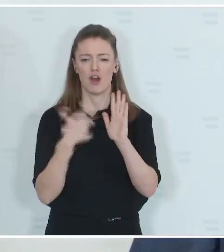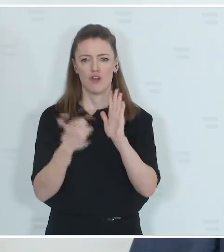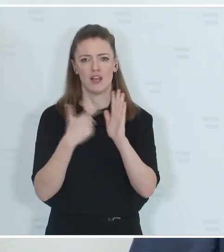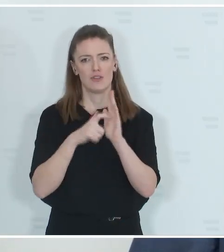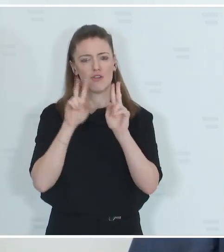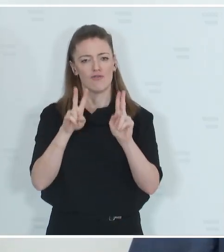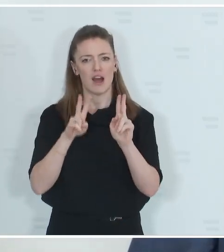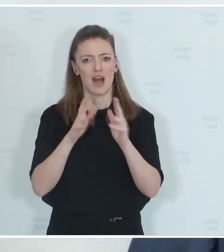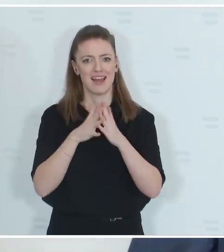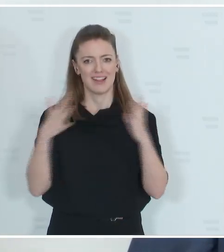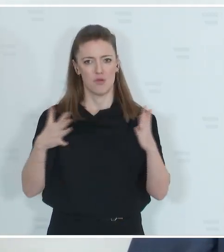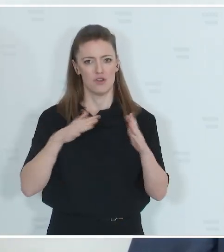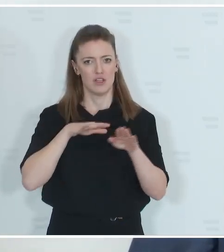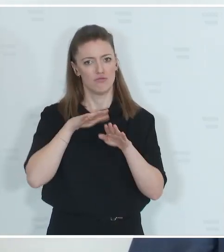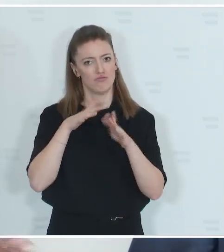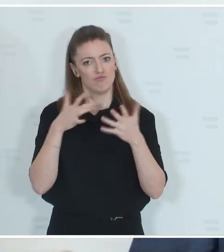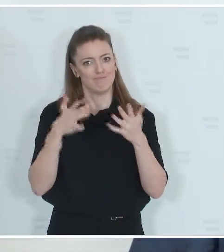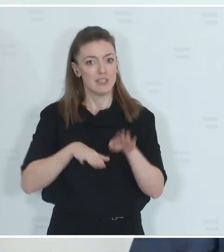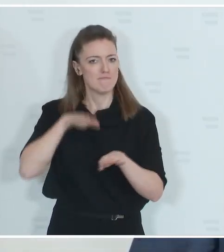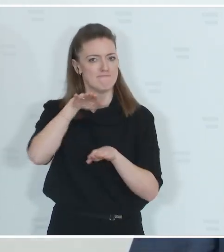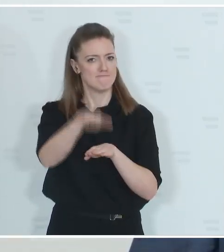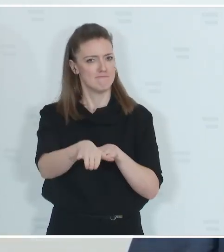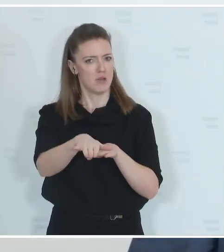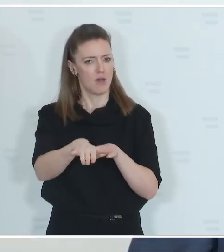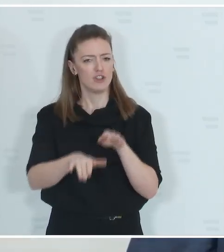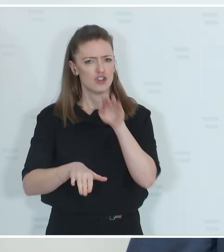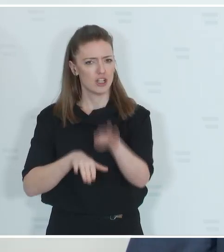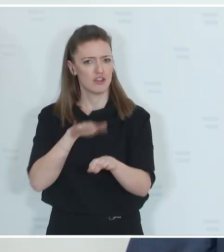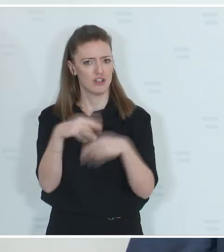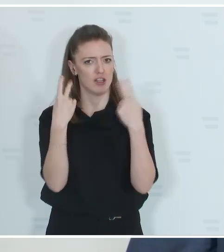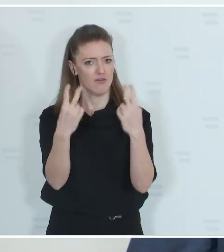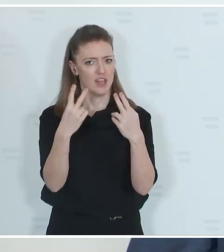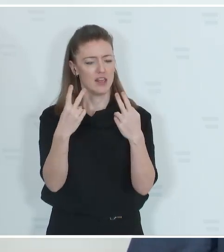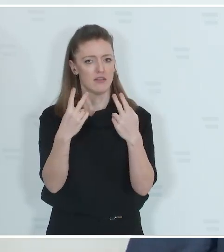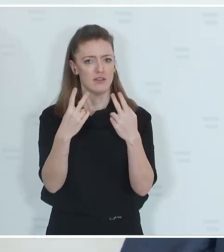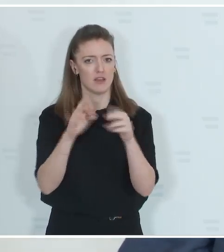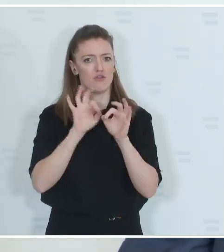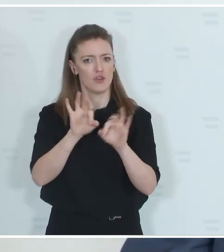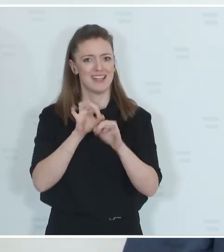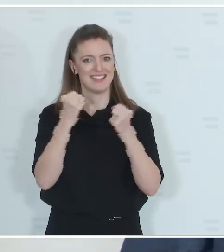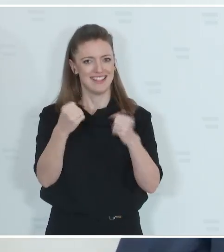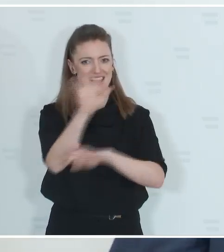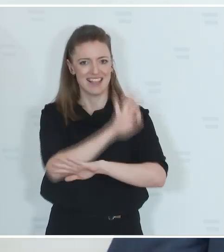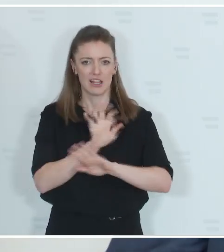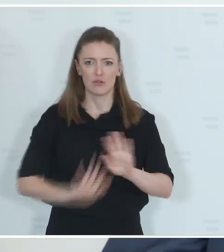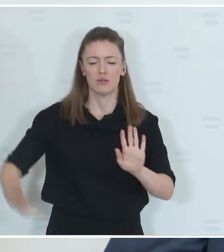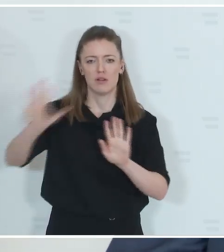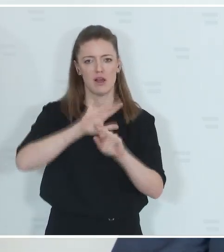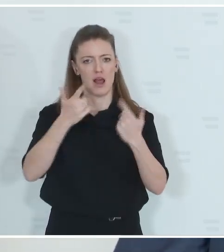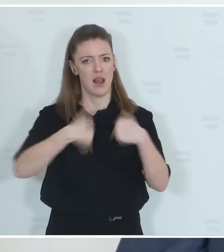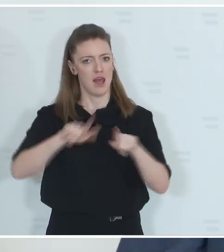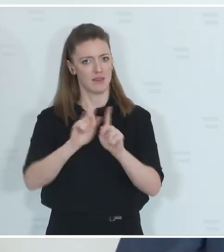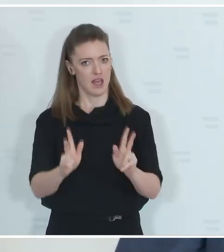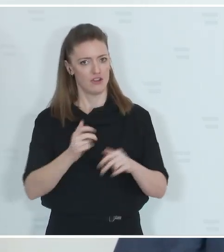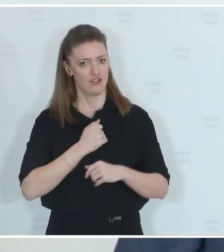dass wir einen nächsten großen Meilenstein, wie ich gesagt habe, in der Sicherheitsarchitektur des Landes setzen, nämlich mit